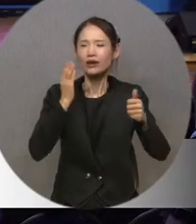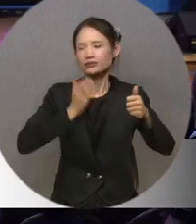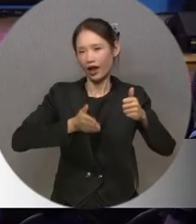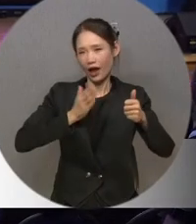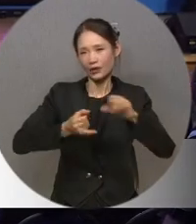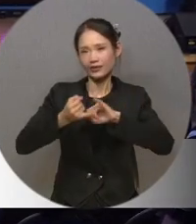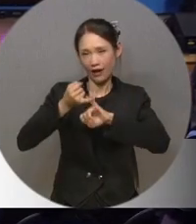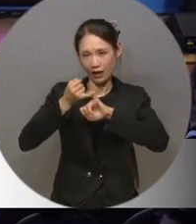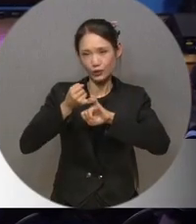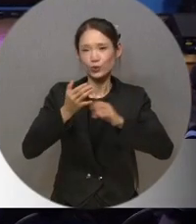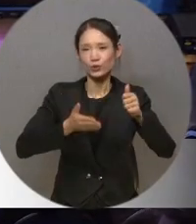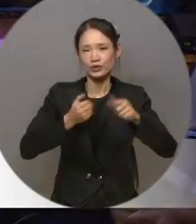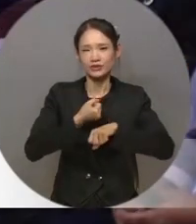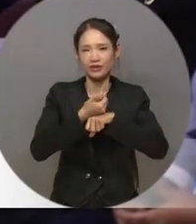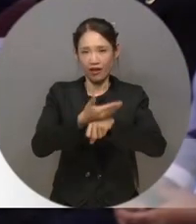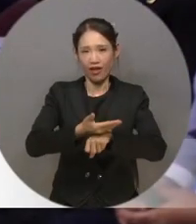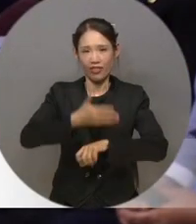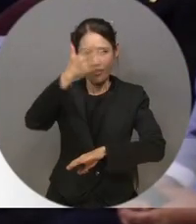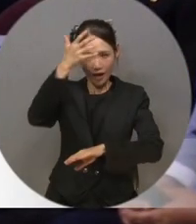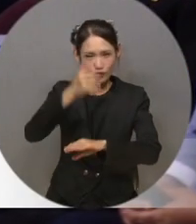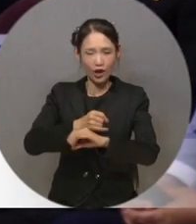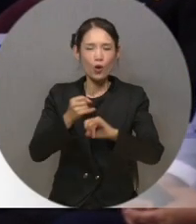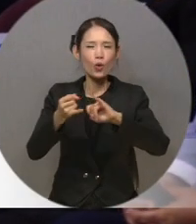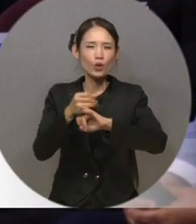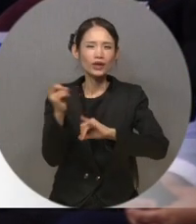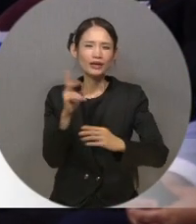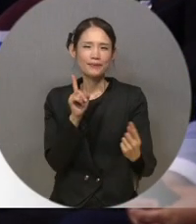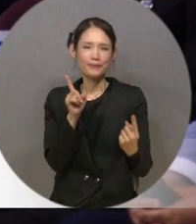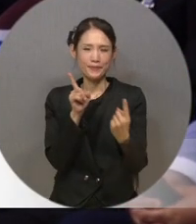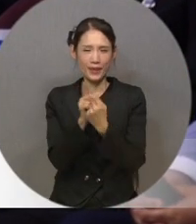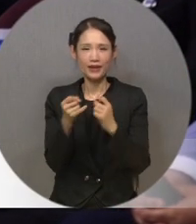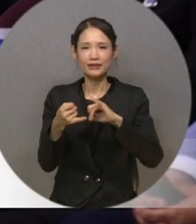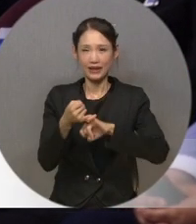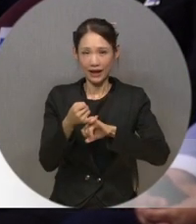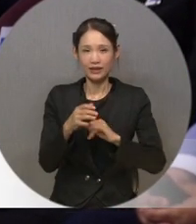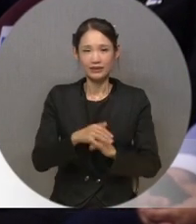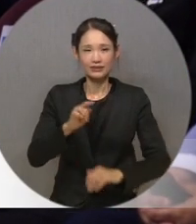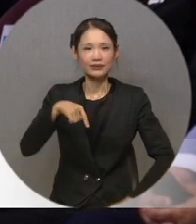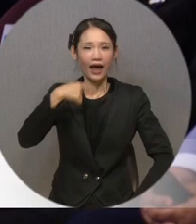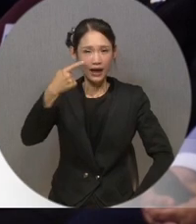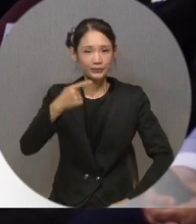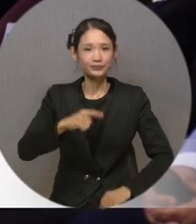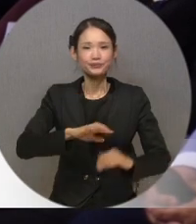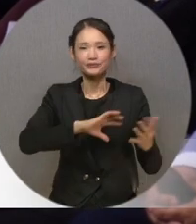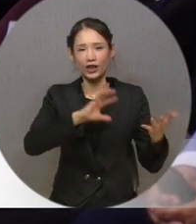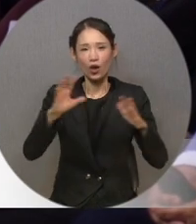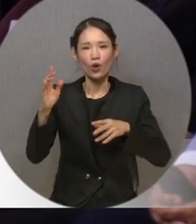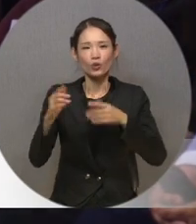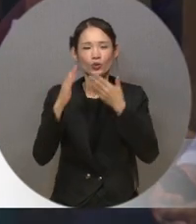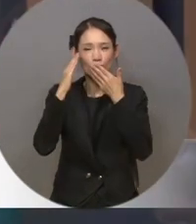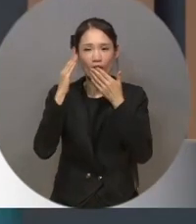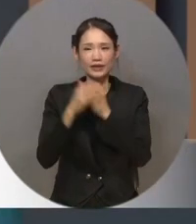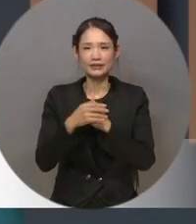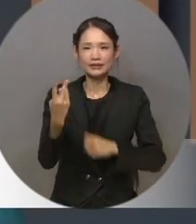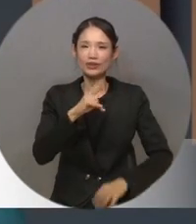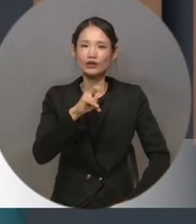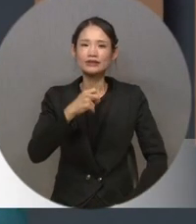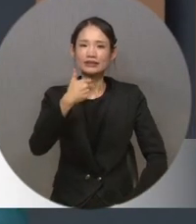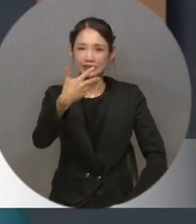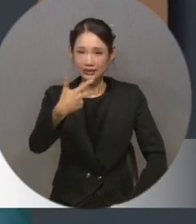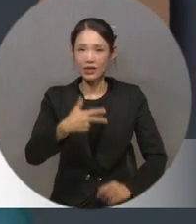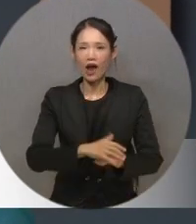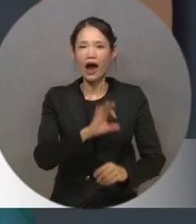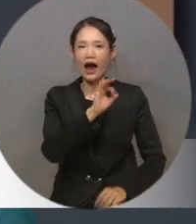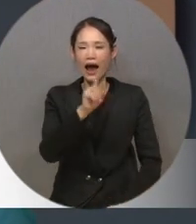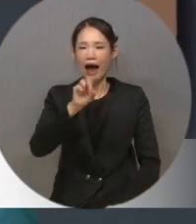차기 개최국에서 다시 만날 것을 약속했습니다. 한편 다음 세계농아인 대회는 오는 2027년 아랍